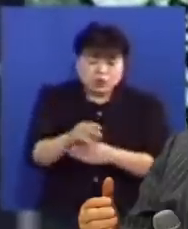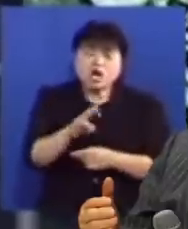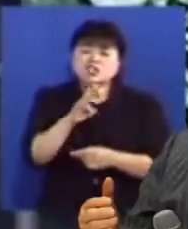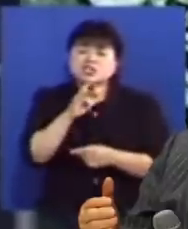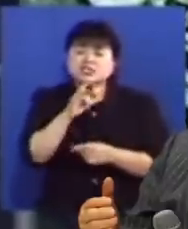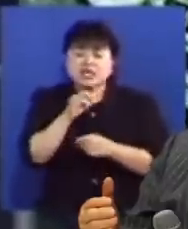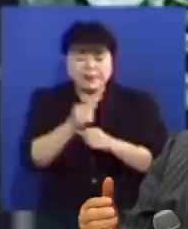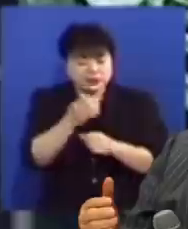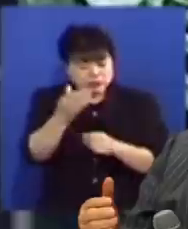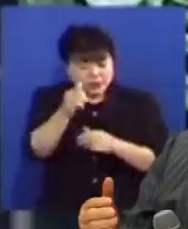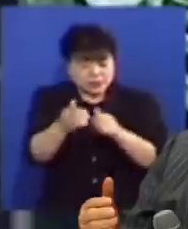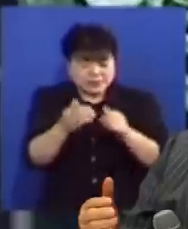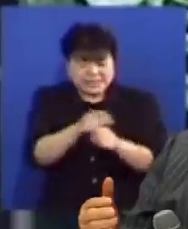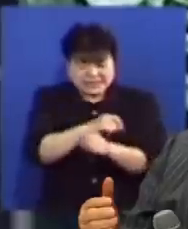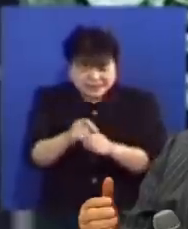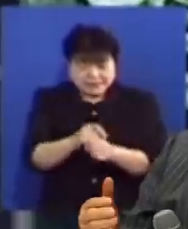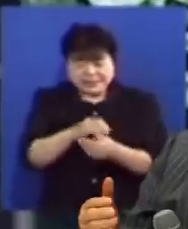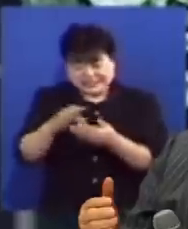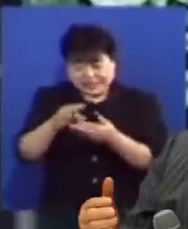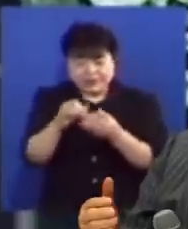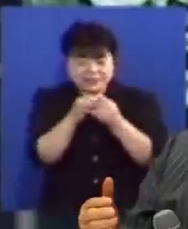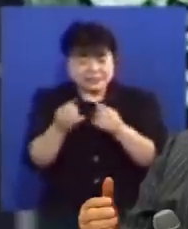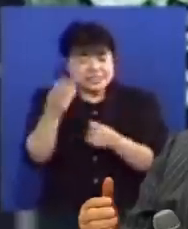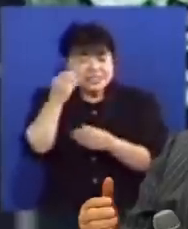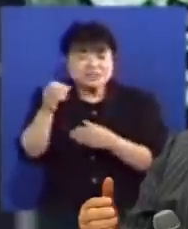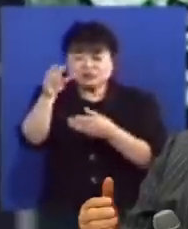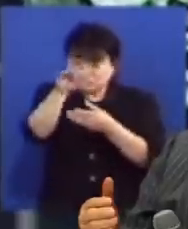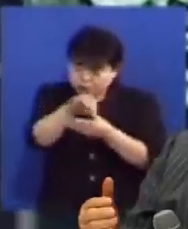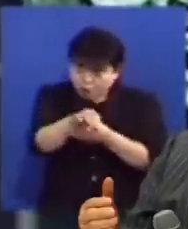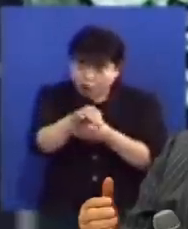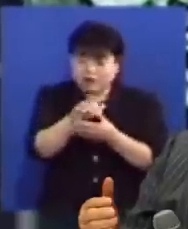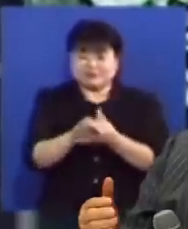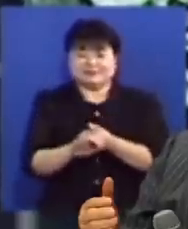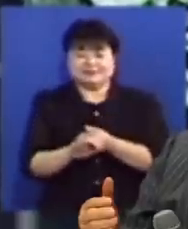만드시고 하나님이 특별히 사용하는 사람은 기름을 부어서